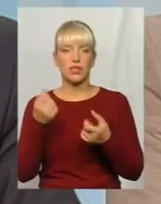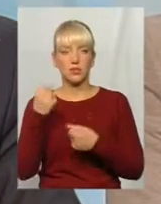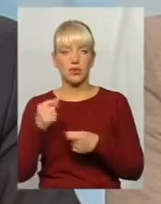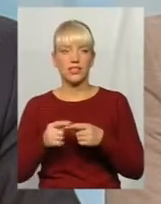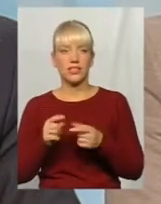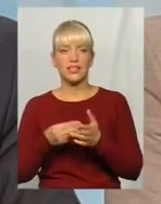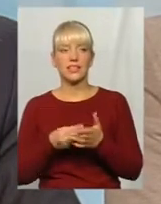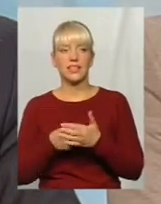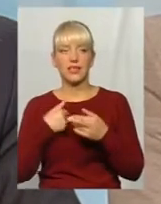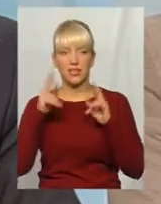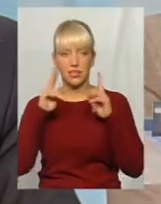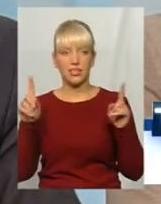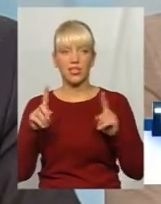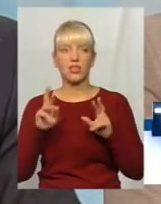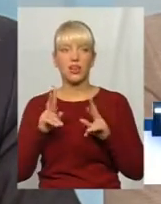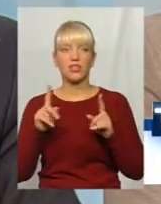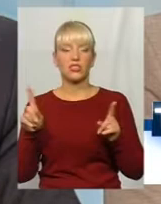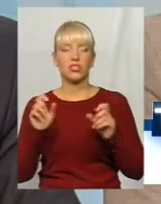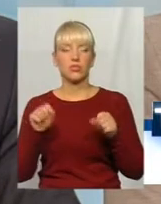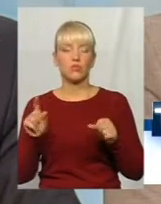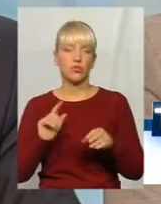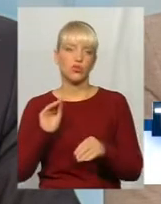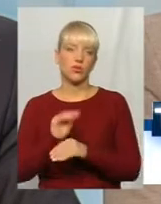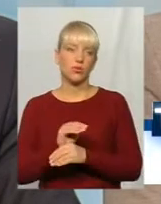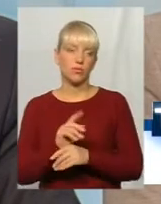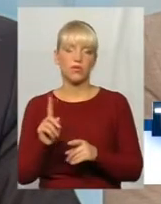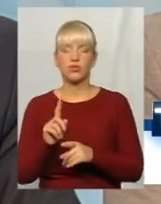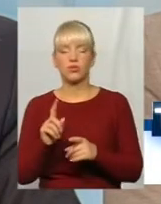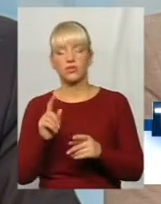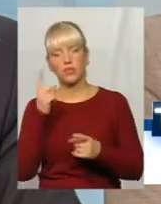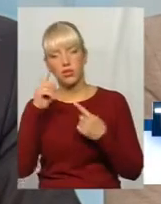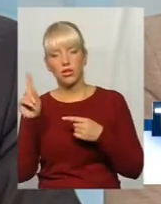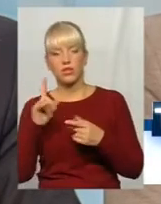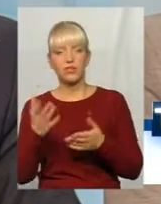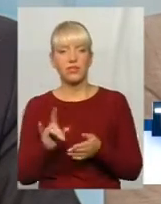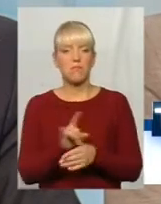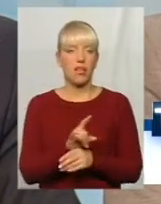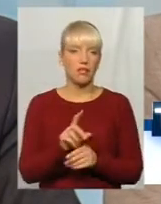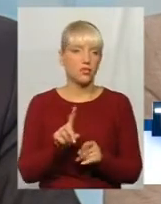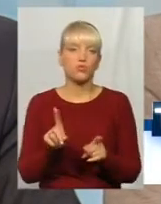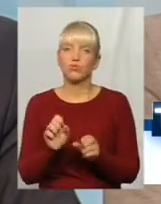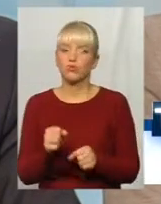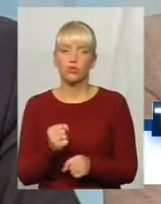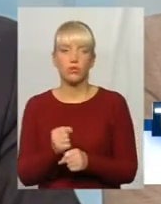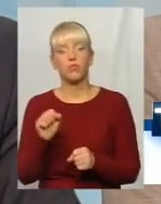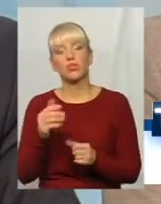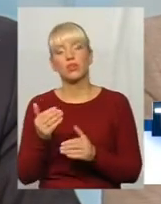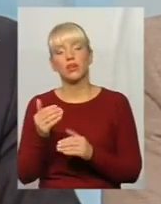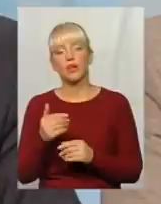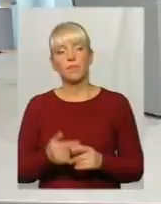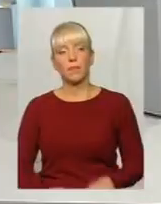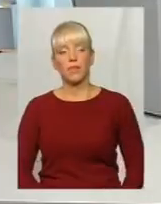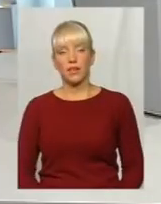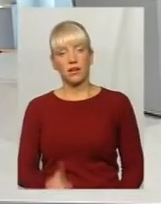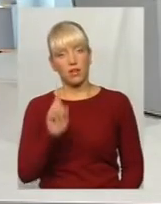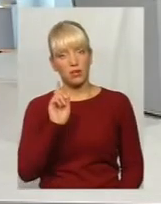Ну, я не знаю, як тут можна ще щось придумати, які дюанси, які махінації можна зробити. Можливо, це потім з'явиться. Коли з'явилася